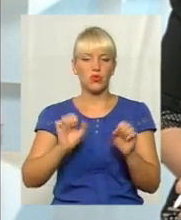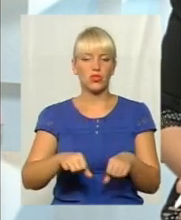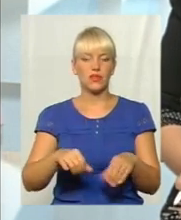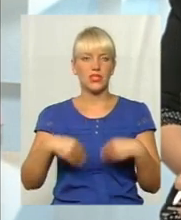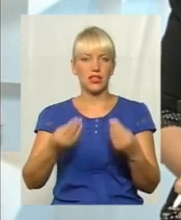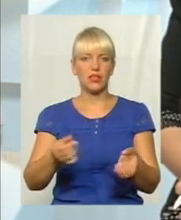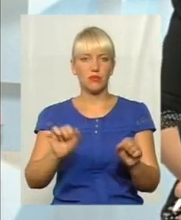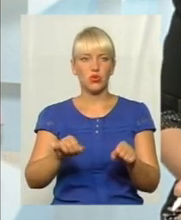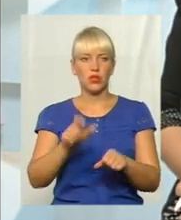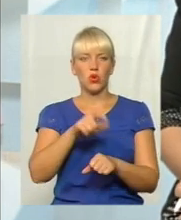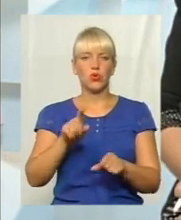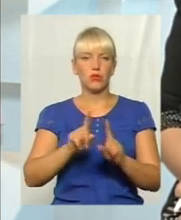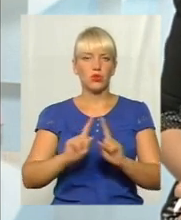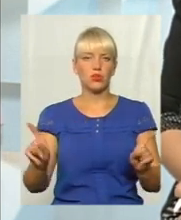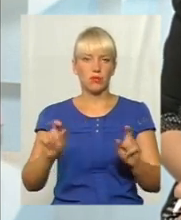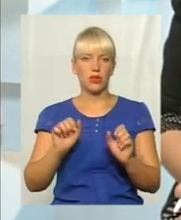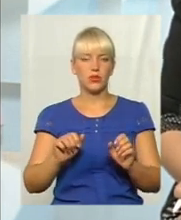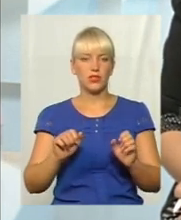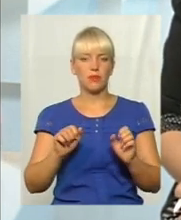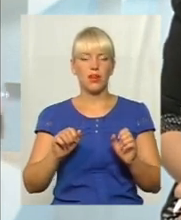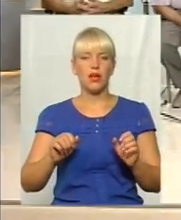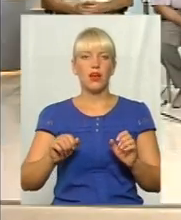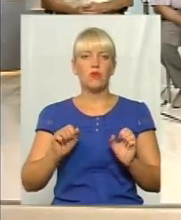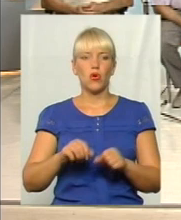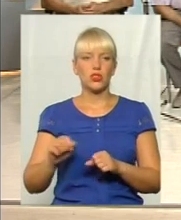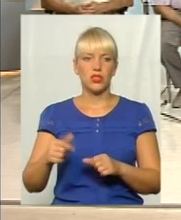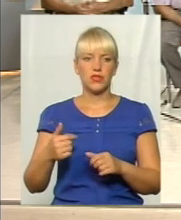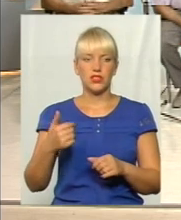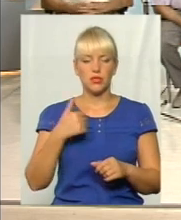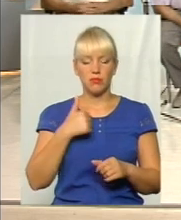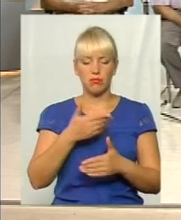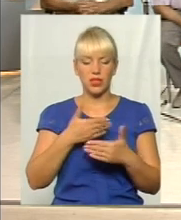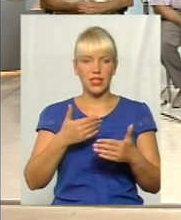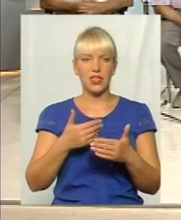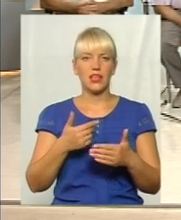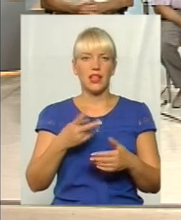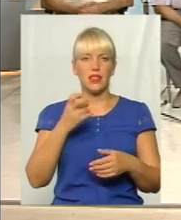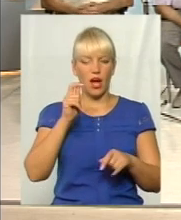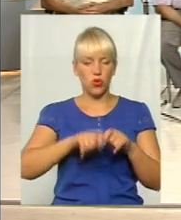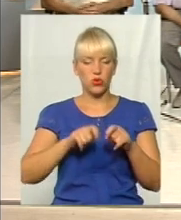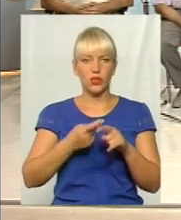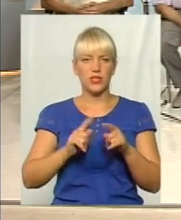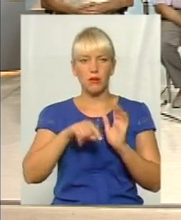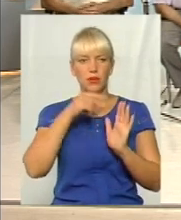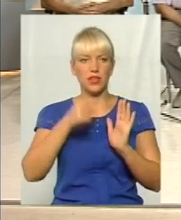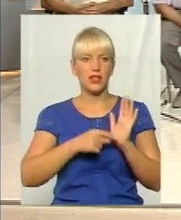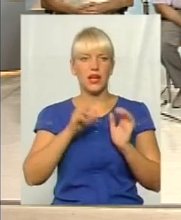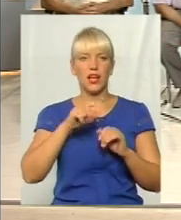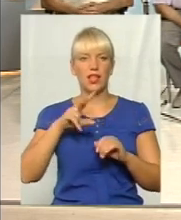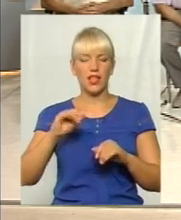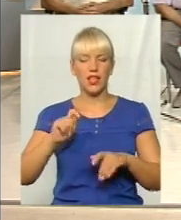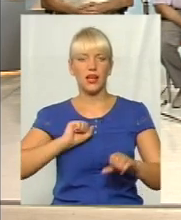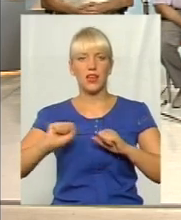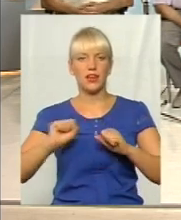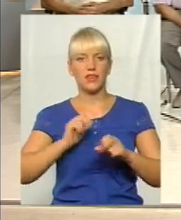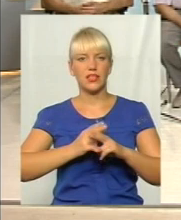можливість людям з особливим. Я володію цим питанням, тримаємо в мене контролі це питання, але керівник